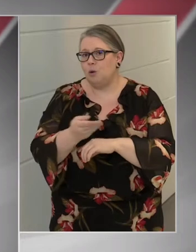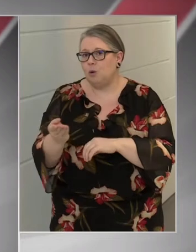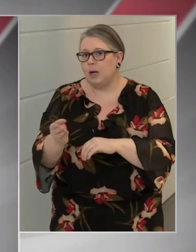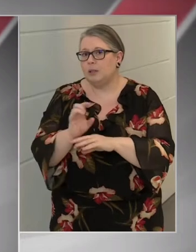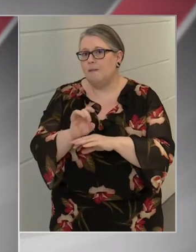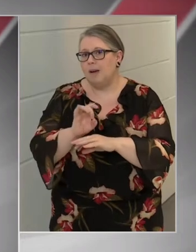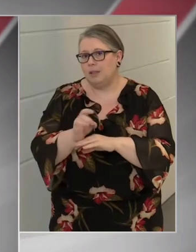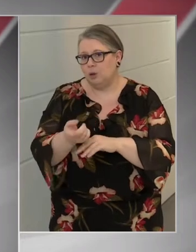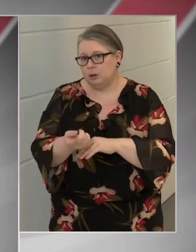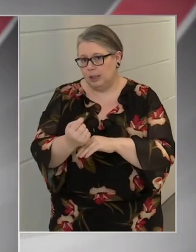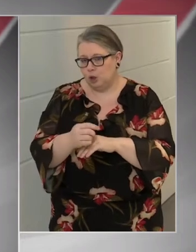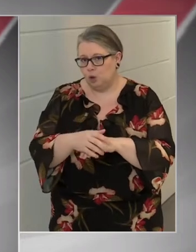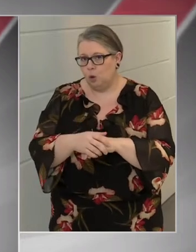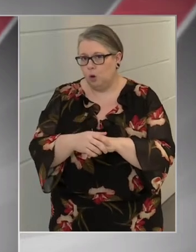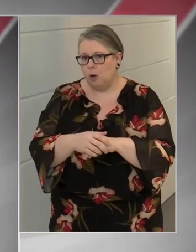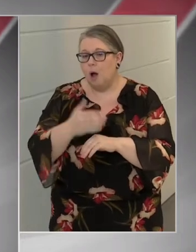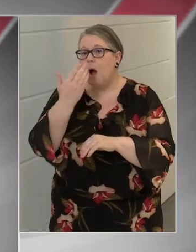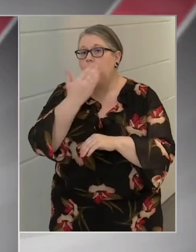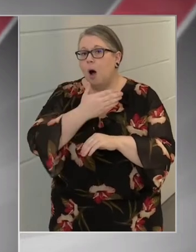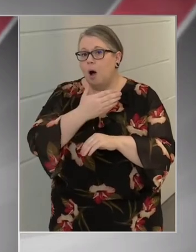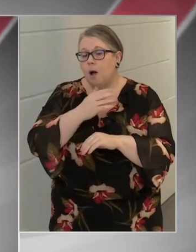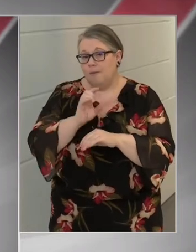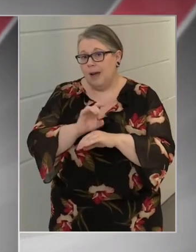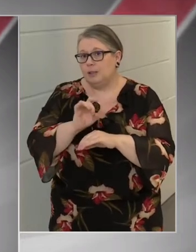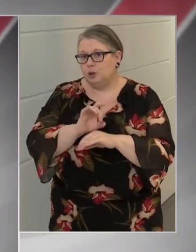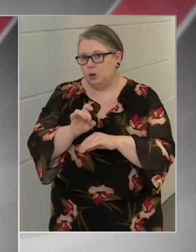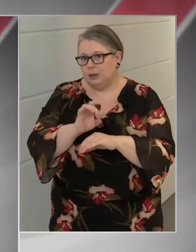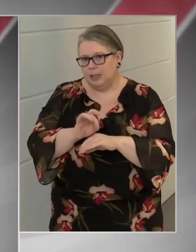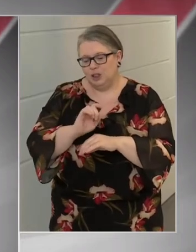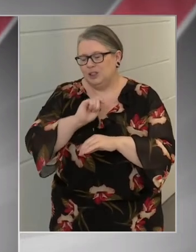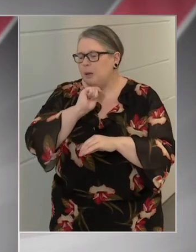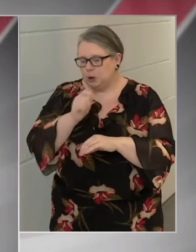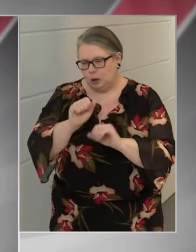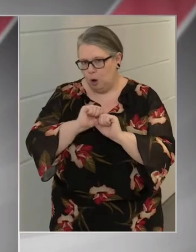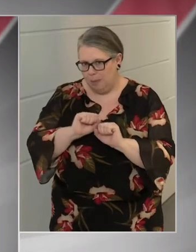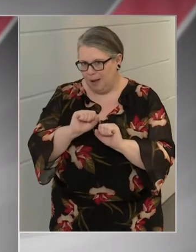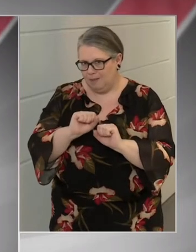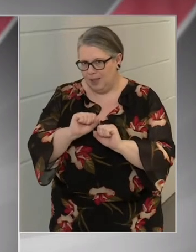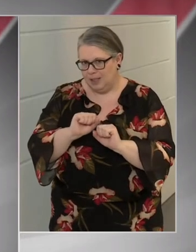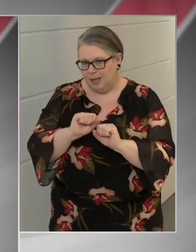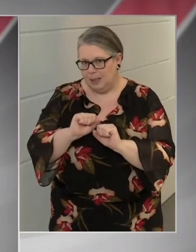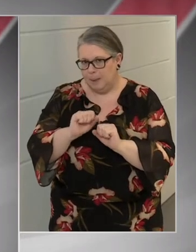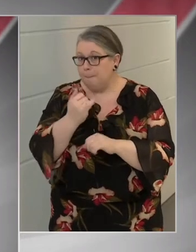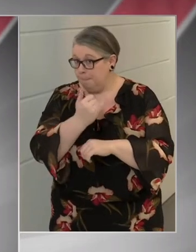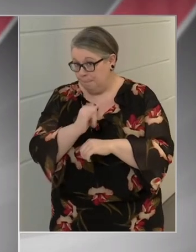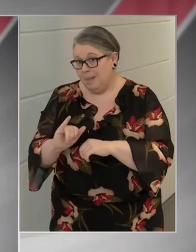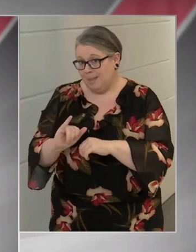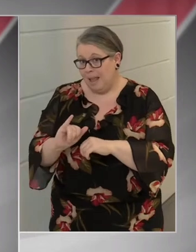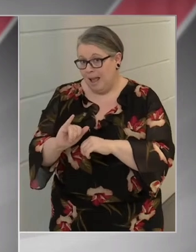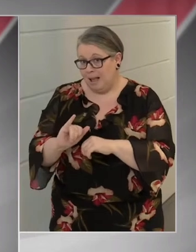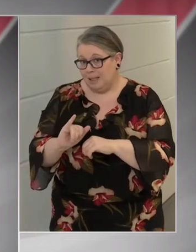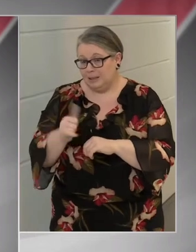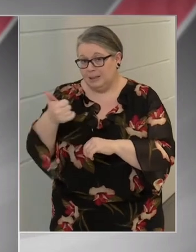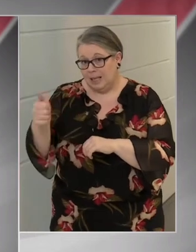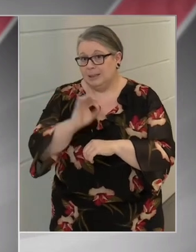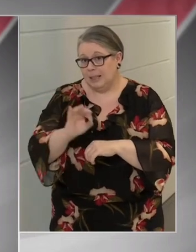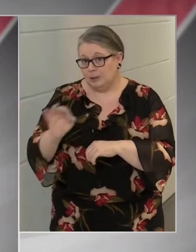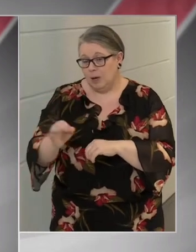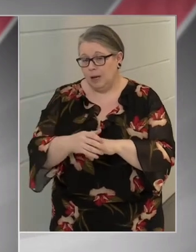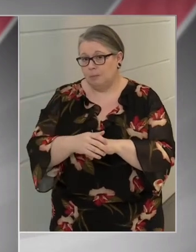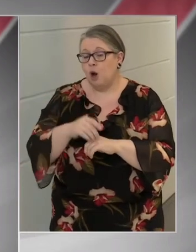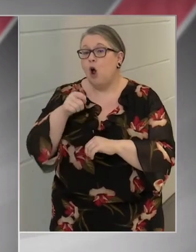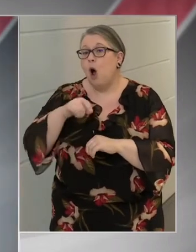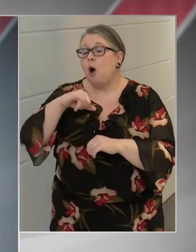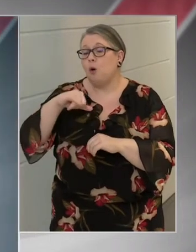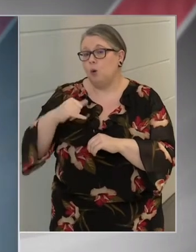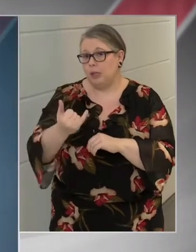fertőződéstől, és ha a fertőződéstől nem is sikerül megvédni mindenkit teljes mértékben a